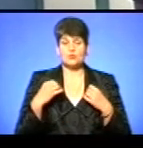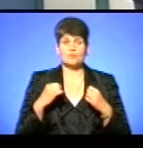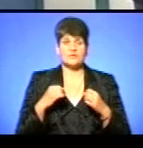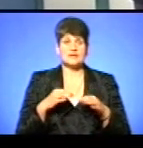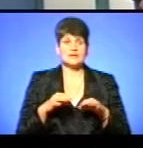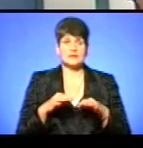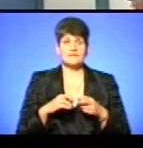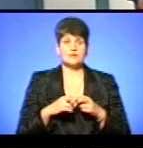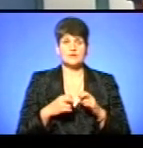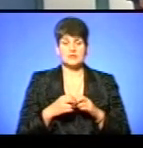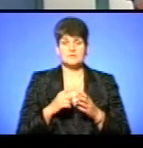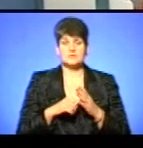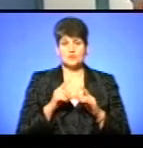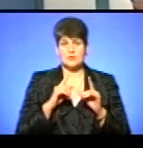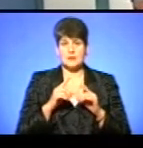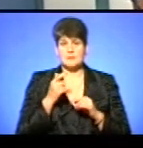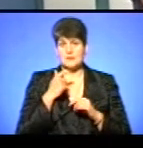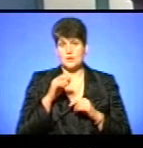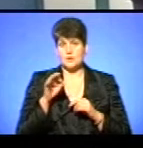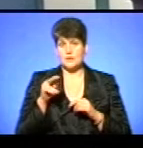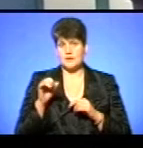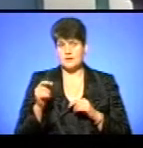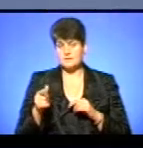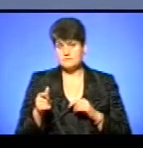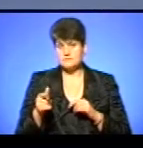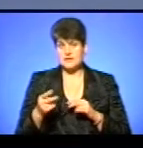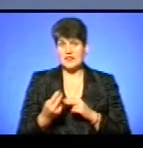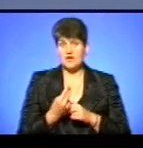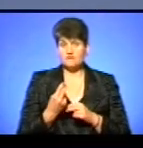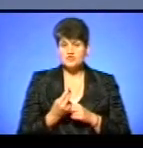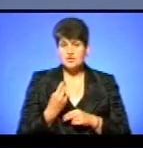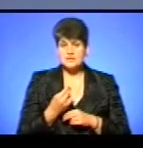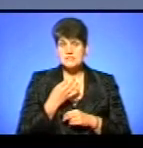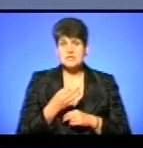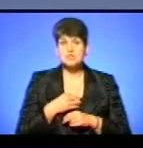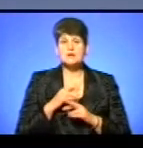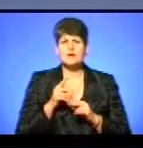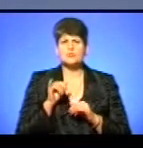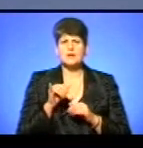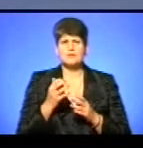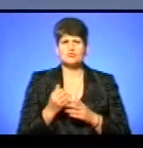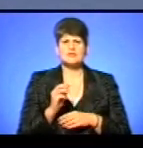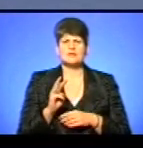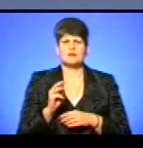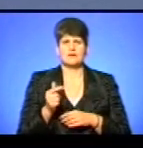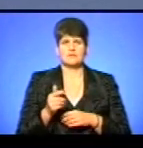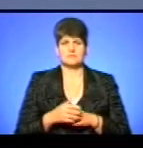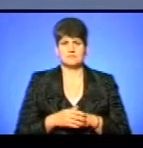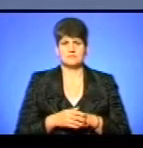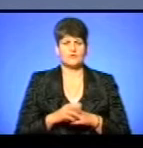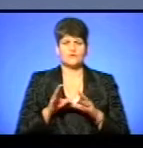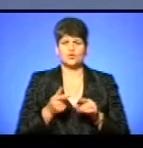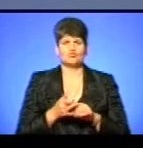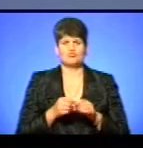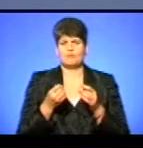Івано-Франківської міської ради, паном Олегом. Я кажу, навчи, скажи, як в тебе виходить 3 гривні? Він каже, все